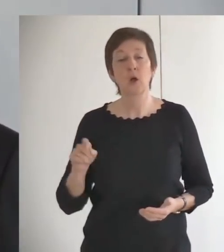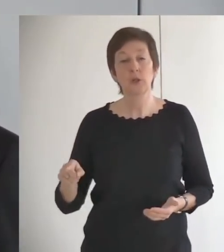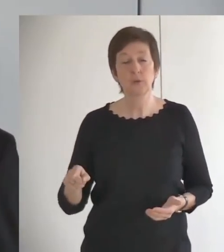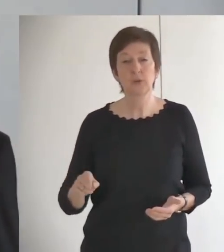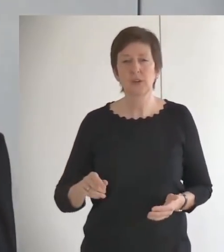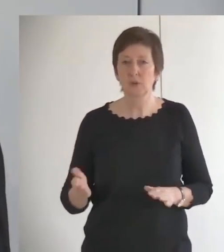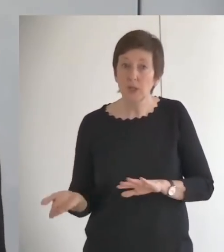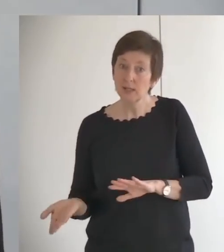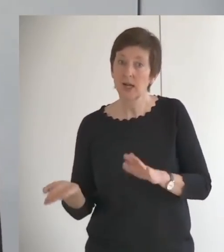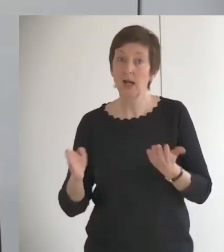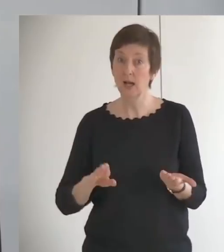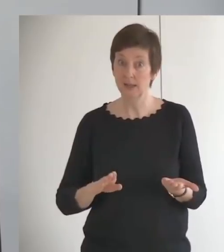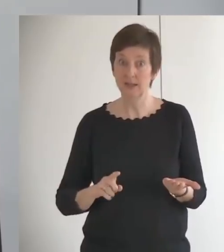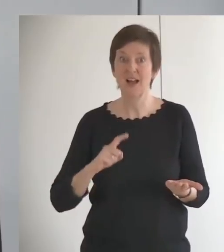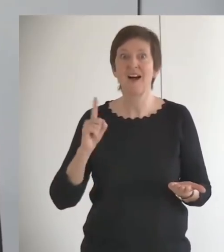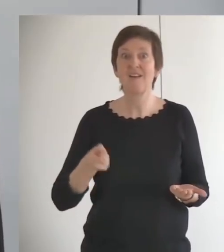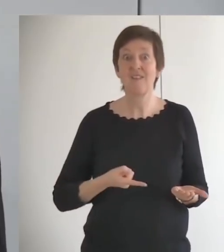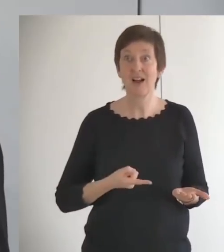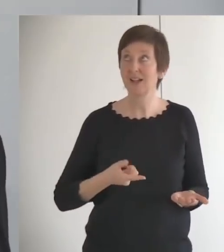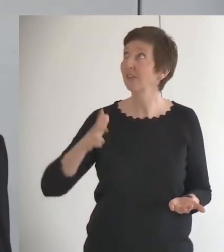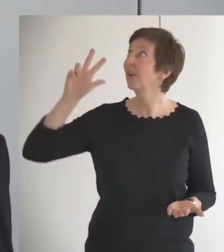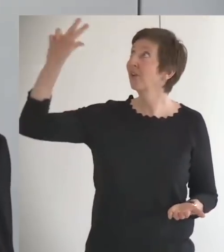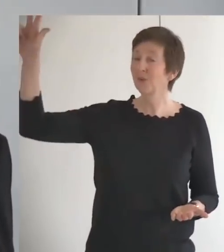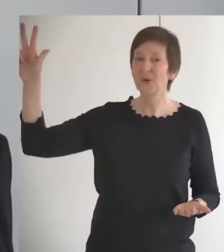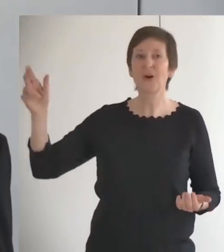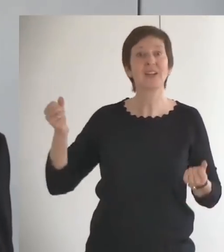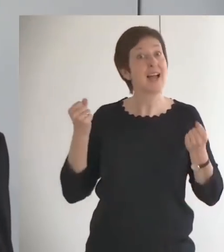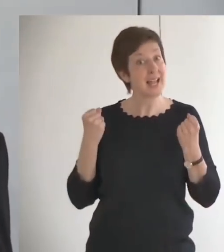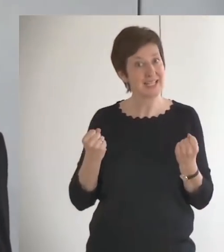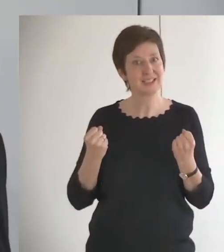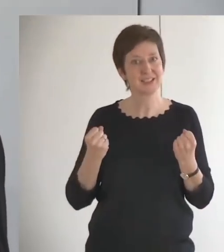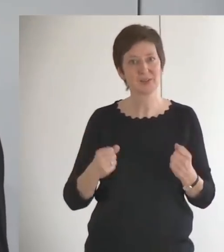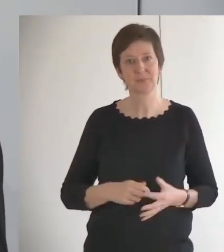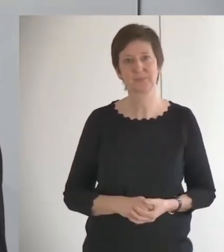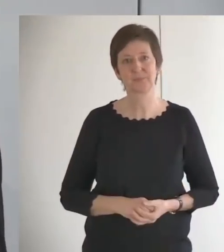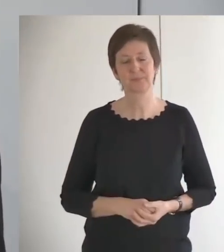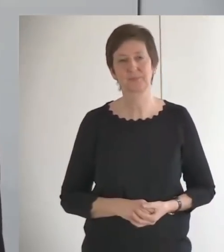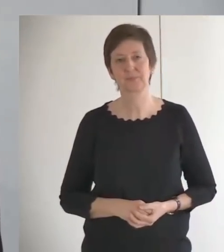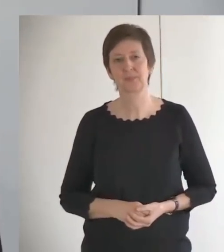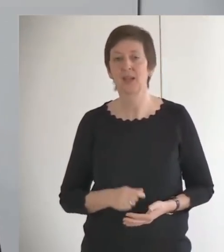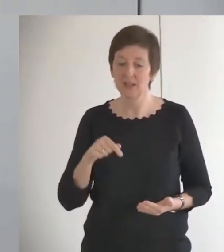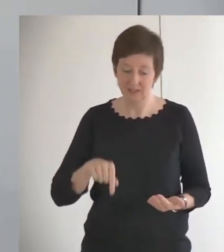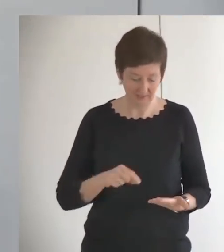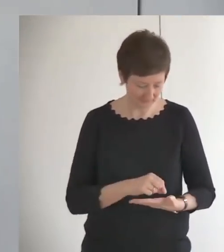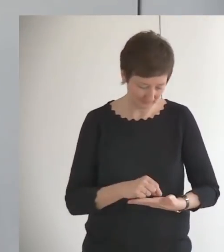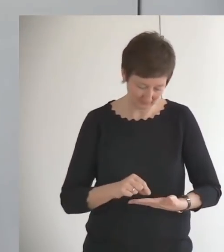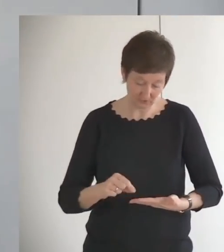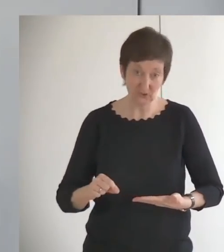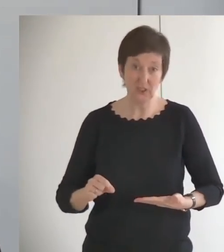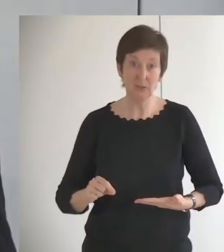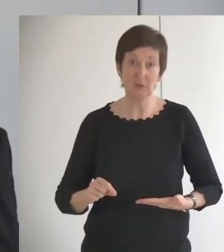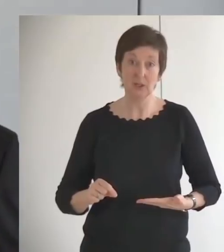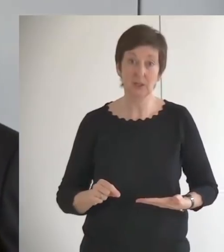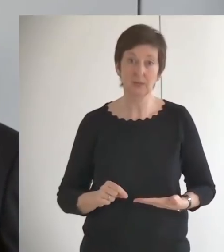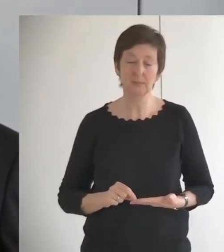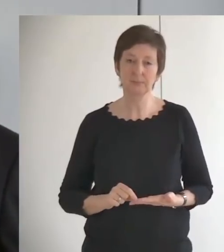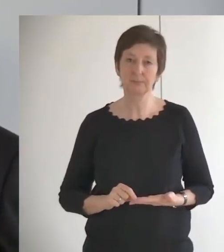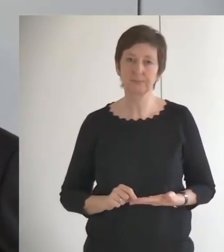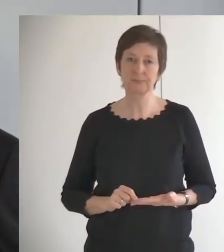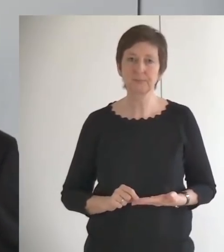eine andere, weil er sich zu Gott hält. Ich finde es ganz schön, wie es dann hier heißt, in diesem Bekenntnis des